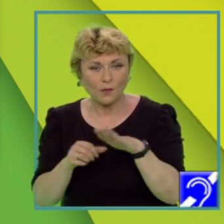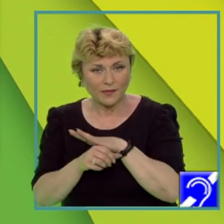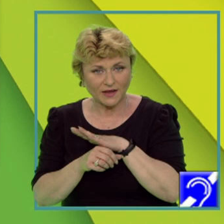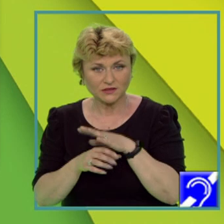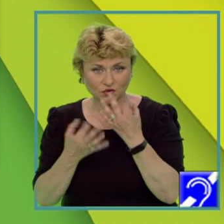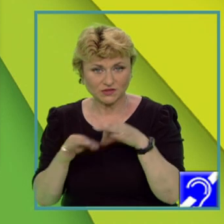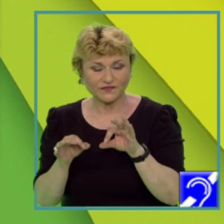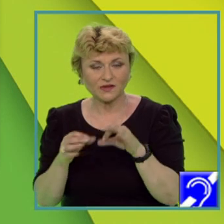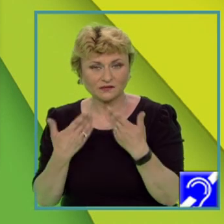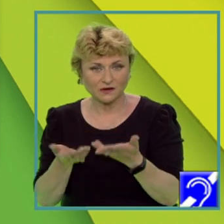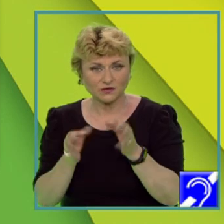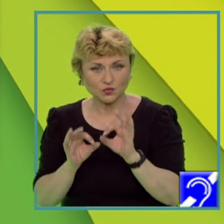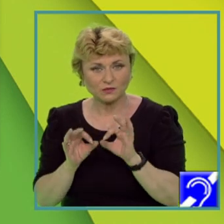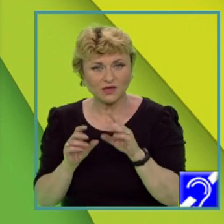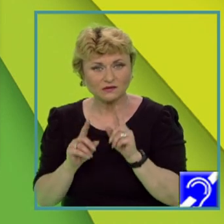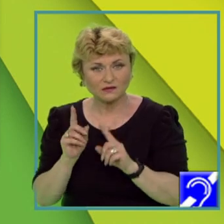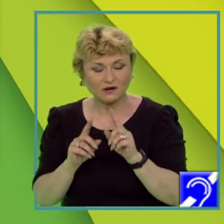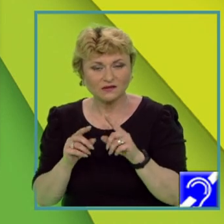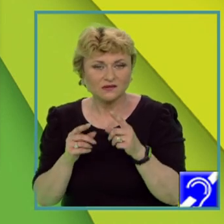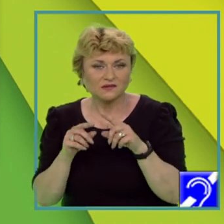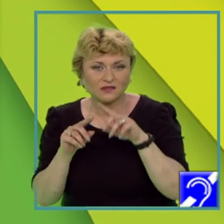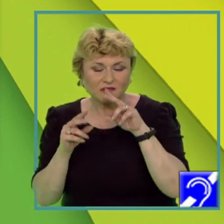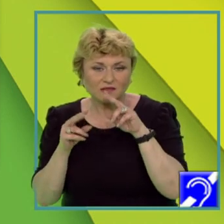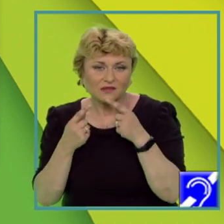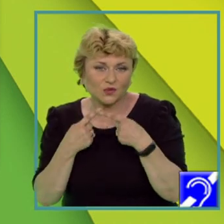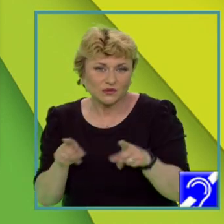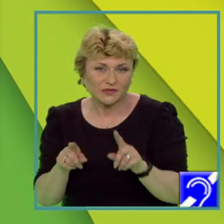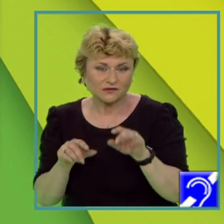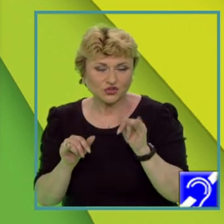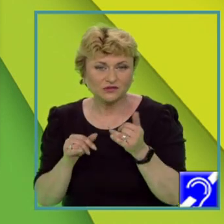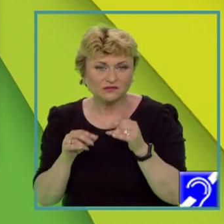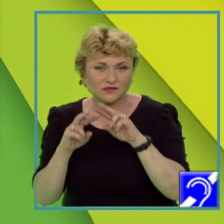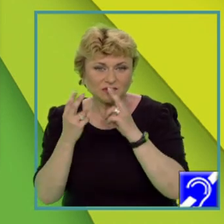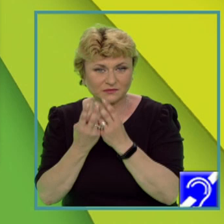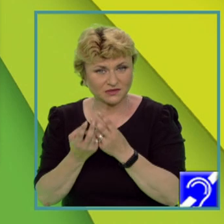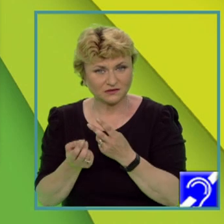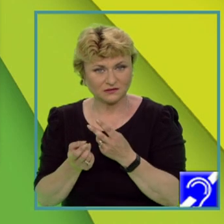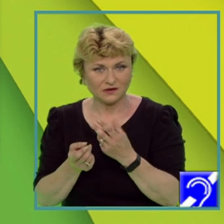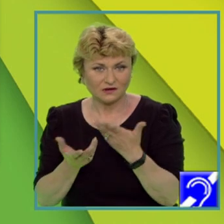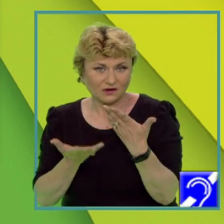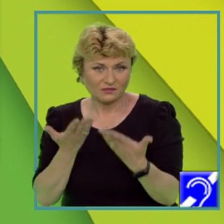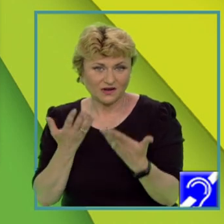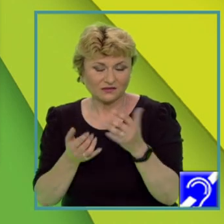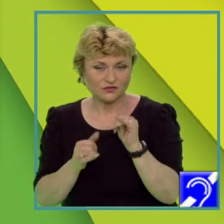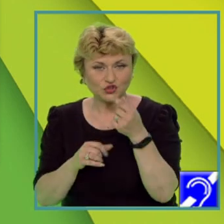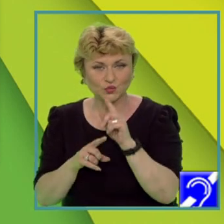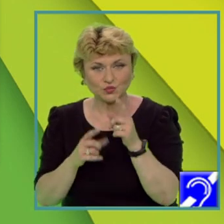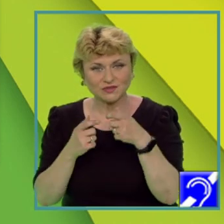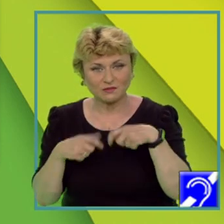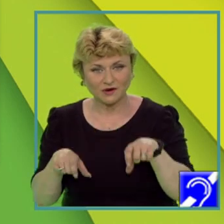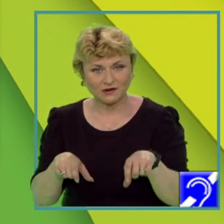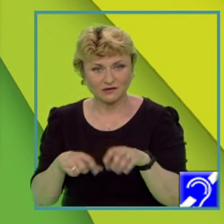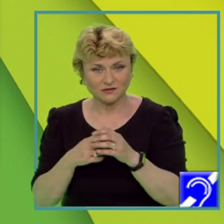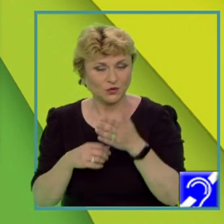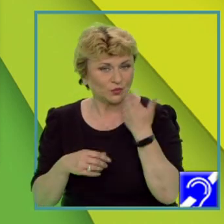numai dacă deosebirile și asemănarea vor fi prezentate comparativ și nu separat. Nu